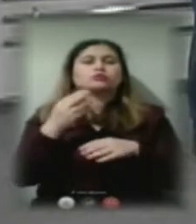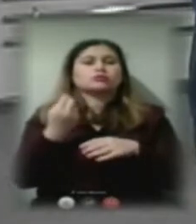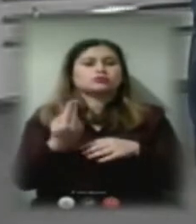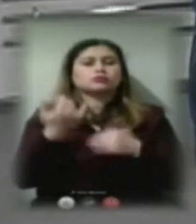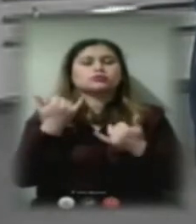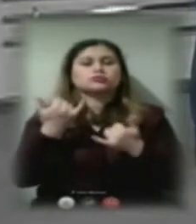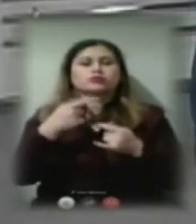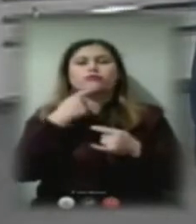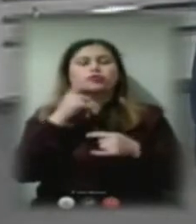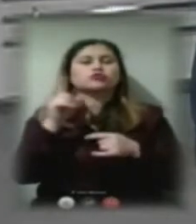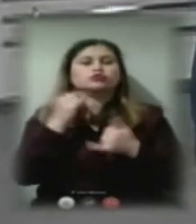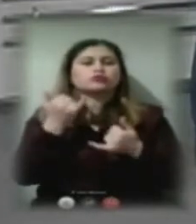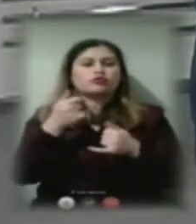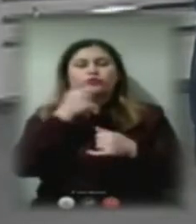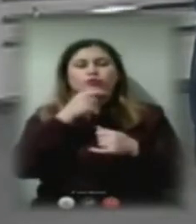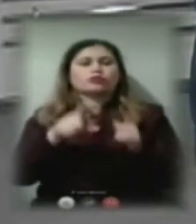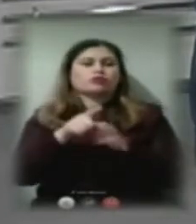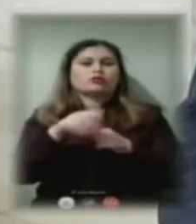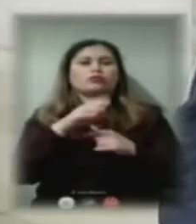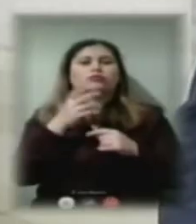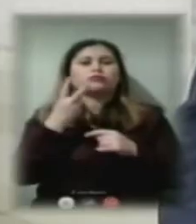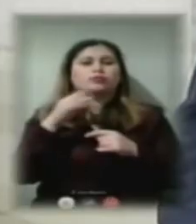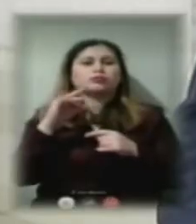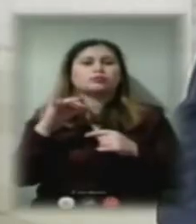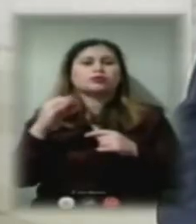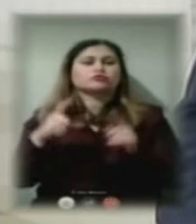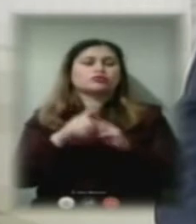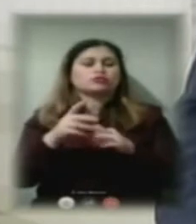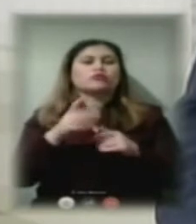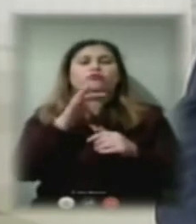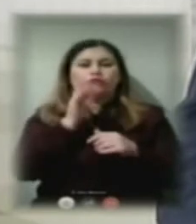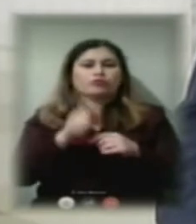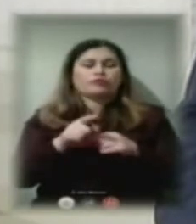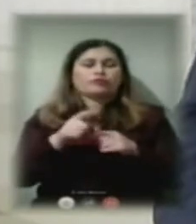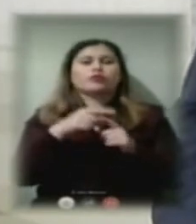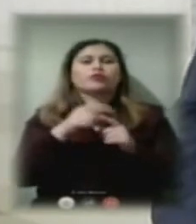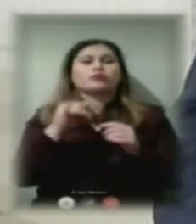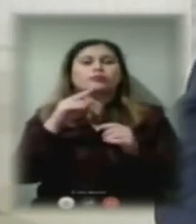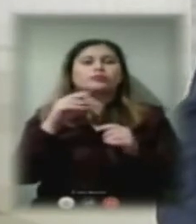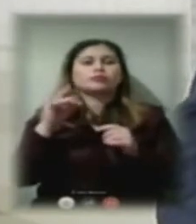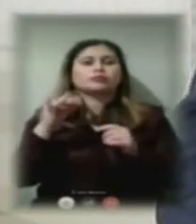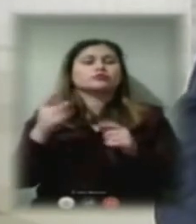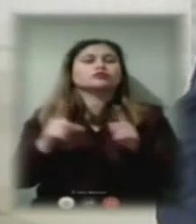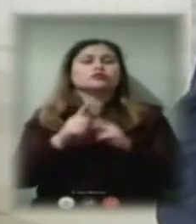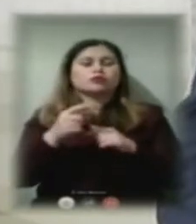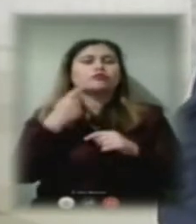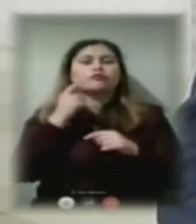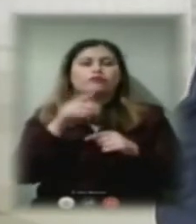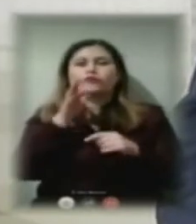підприємства розпочали вчасно. І одне, і інше підприємства розпочали опалювальний сезон вчасно. Але ж,